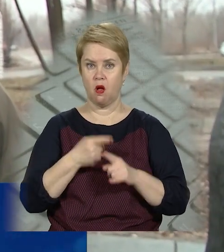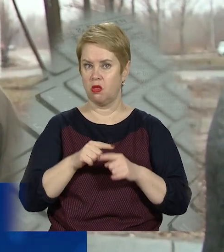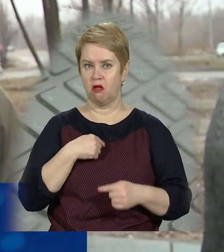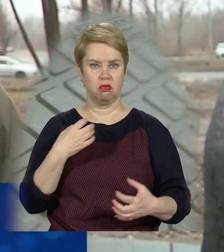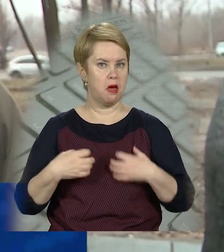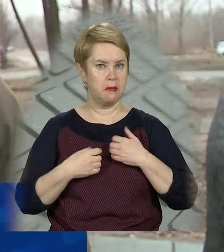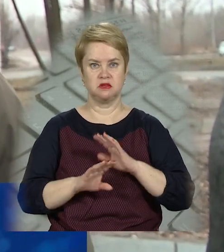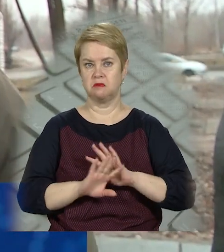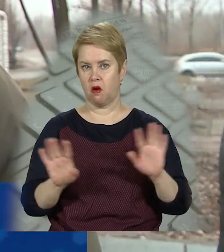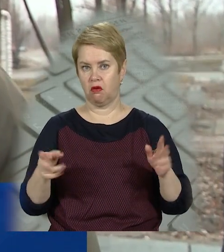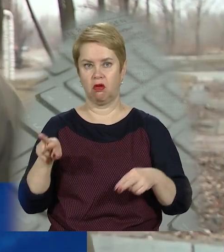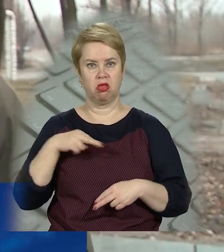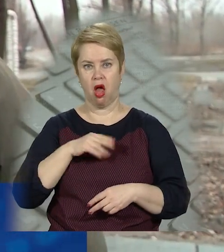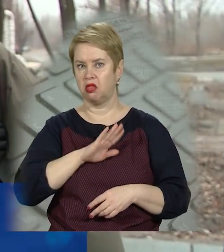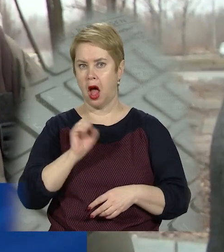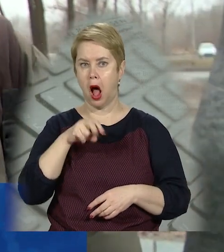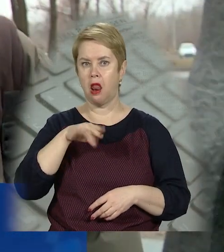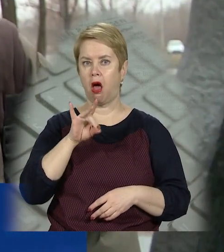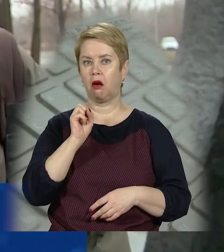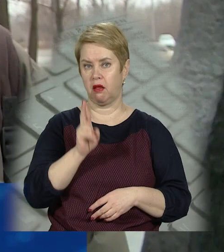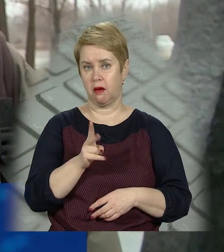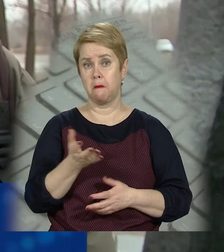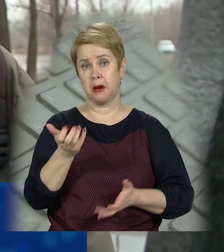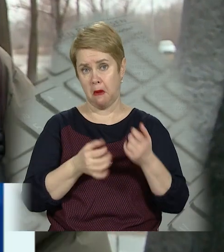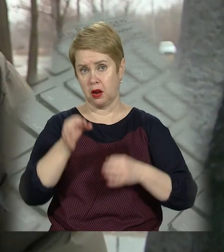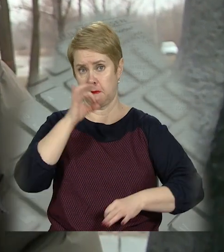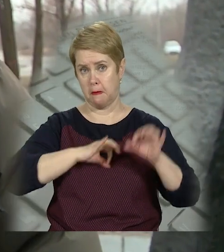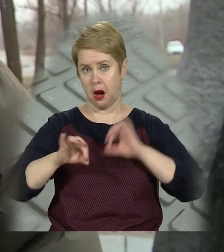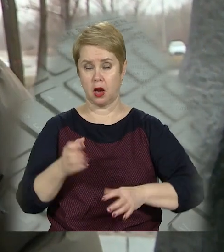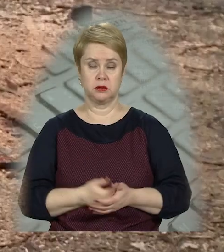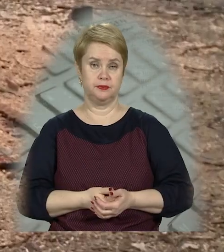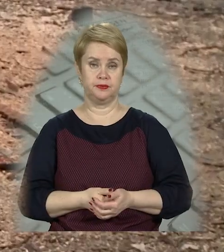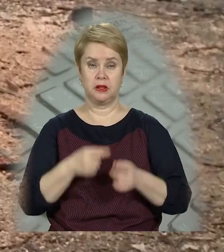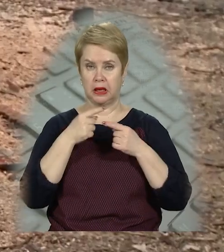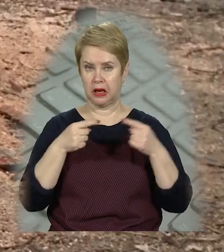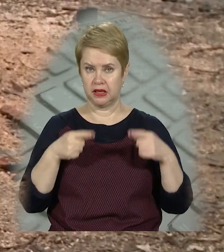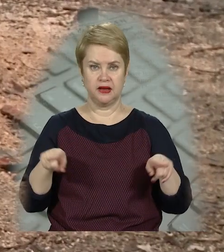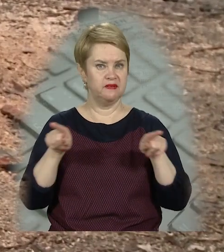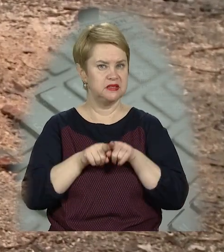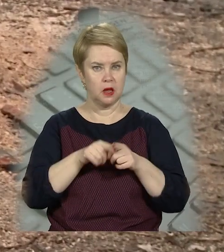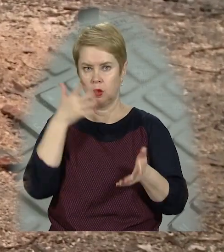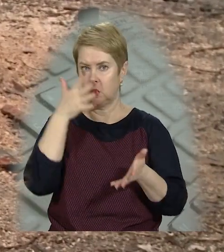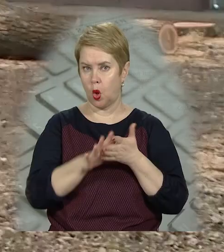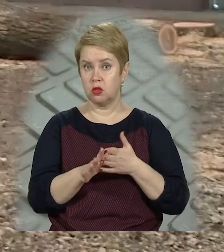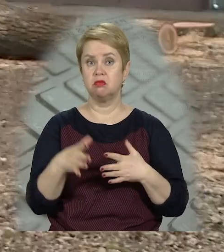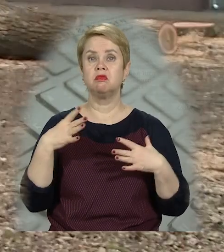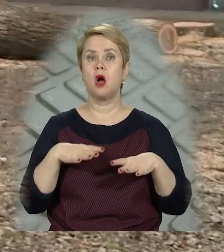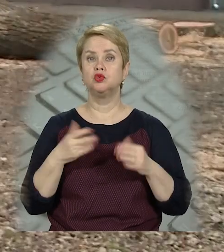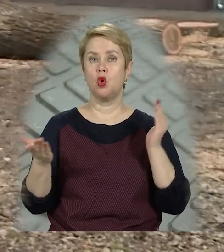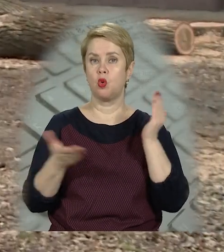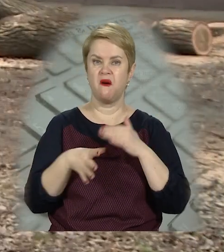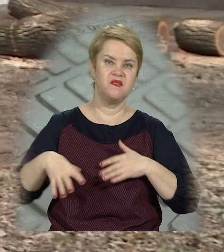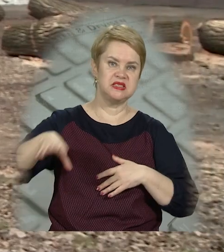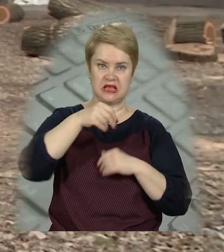Особливо мене це не бентежить, я не алергік. Приймайте препарати. Інші все одно не розуміють, на що було